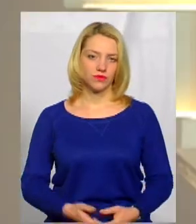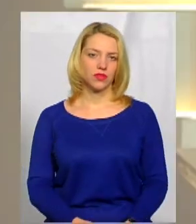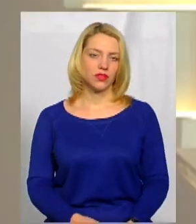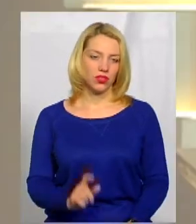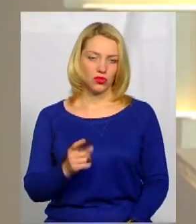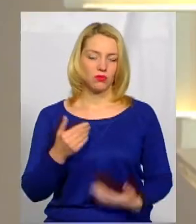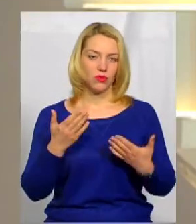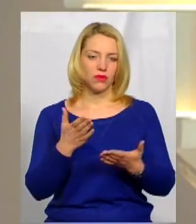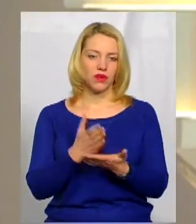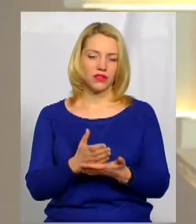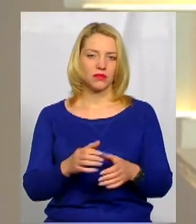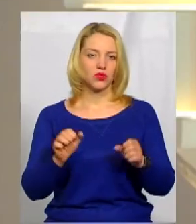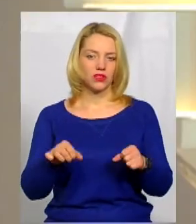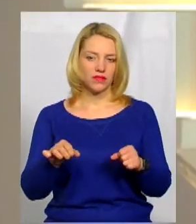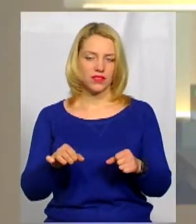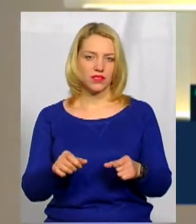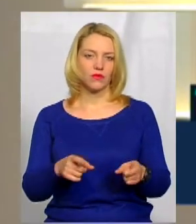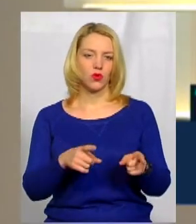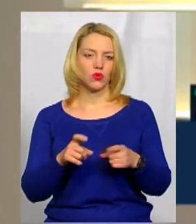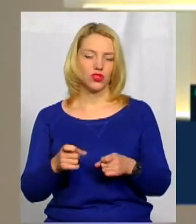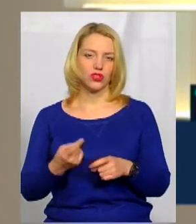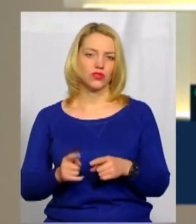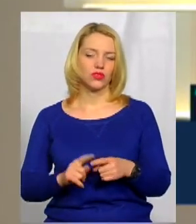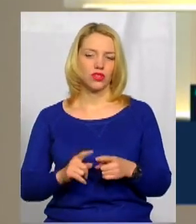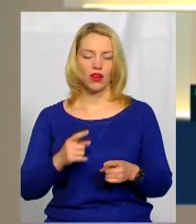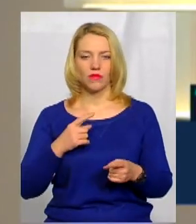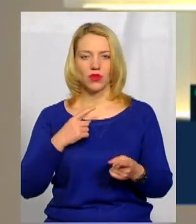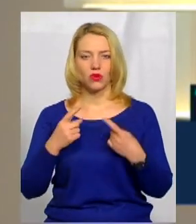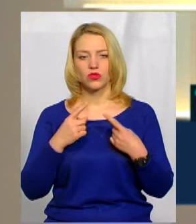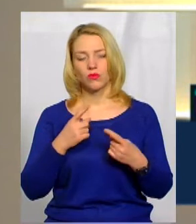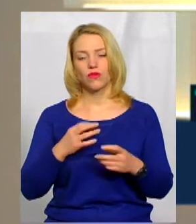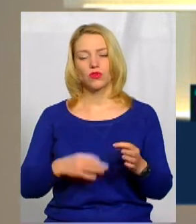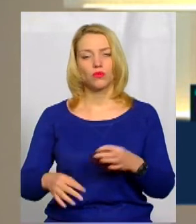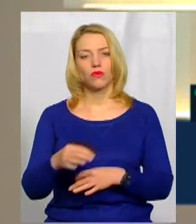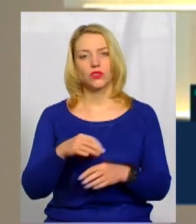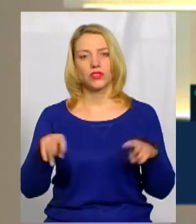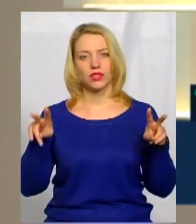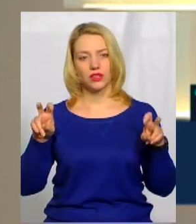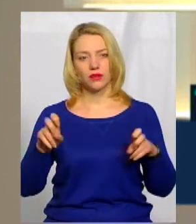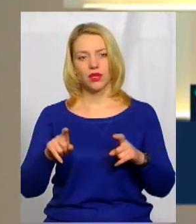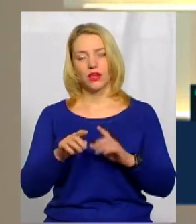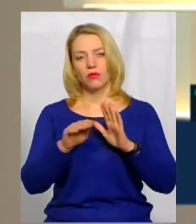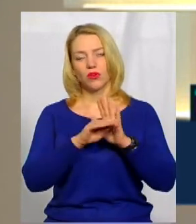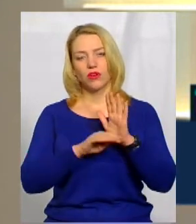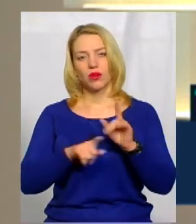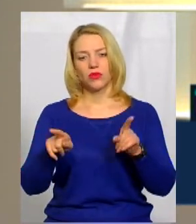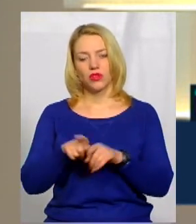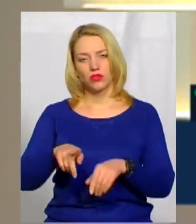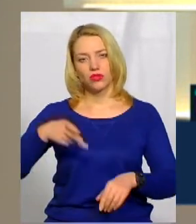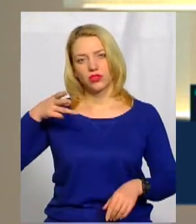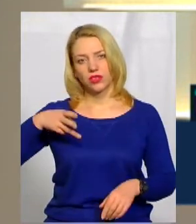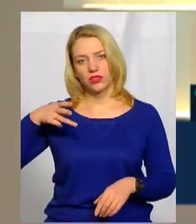тому ви маєте можливість долучитися до розмови, до обговорення теми. Програма також транслюється